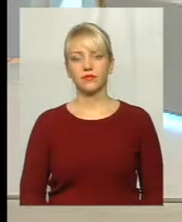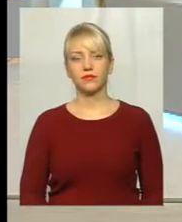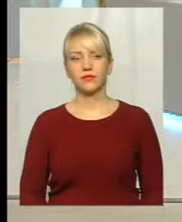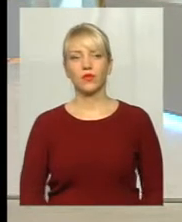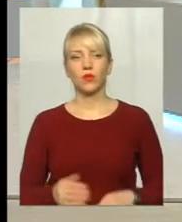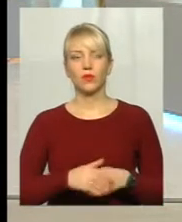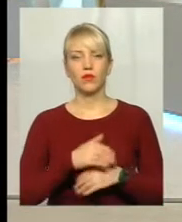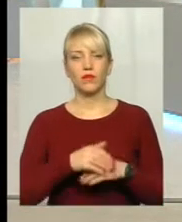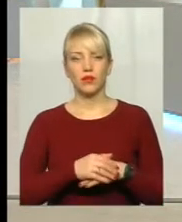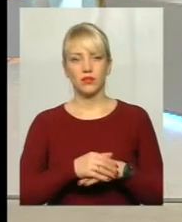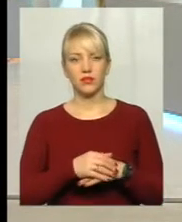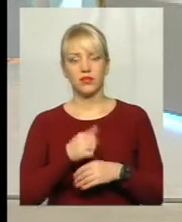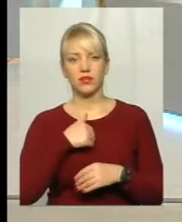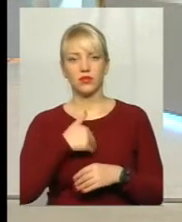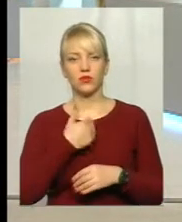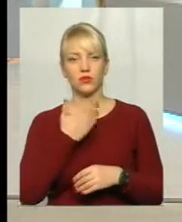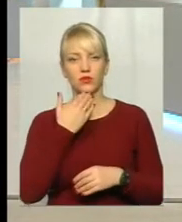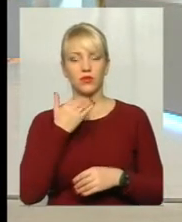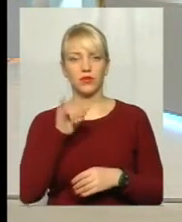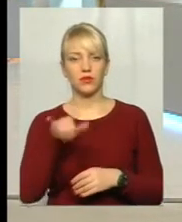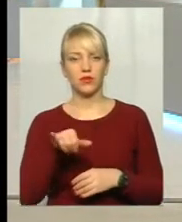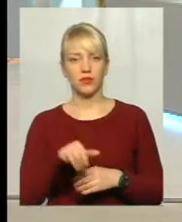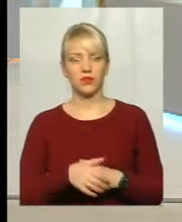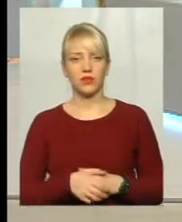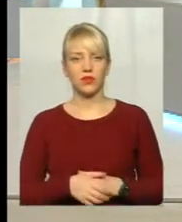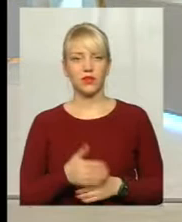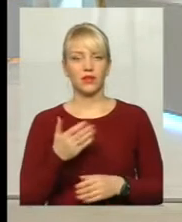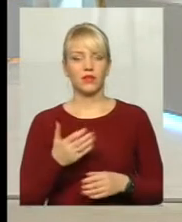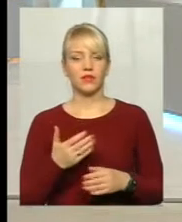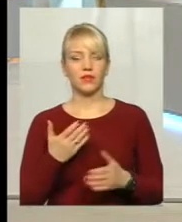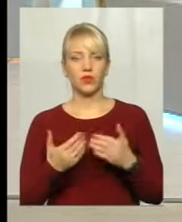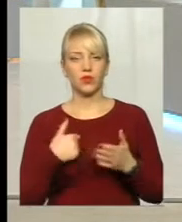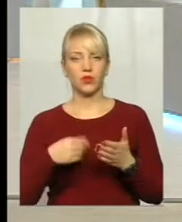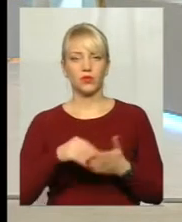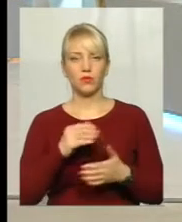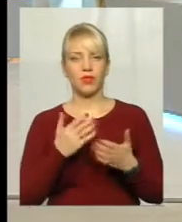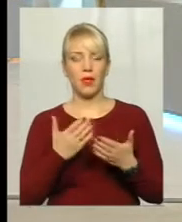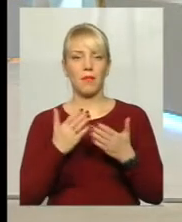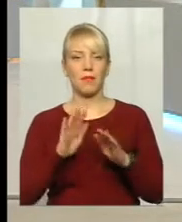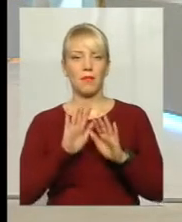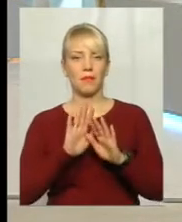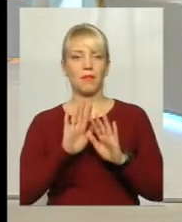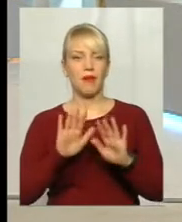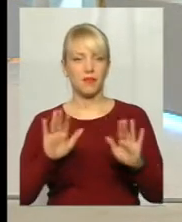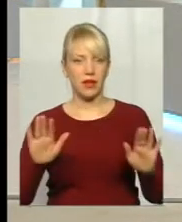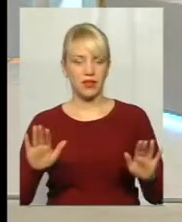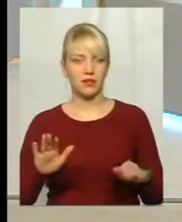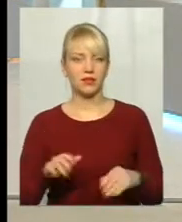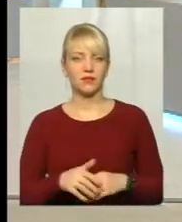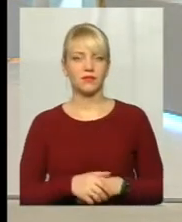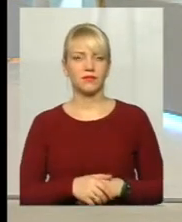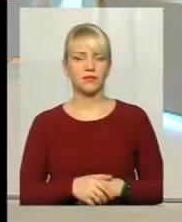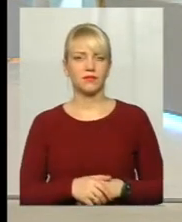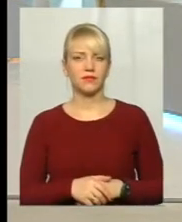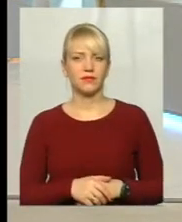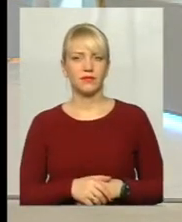вечір. Я хочу вас запитати. Якщо ти купив у медлі, воно внесено за луку, 30%